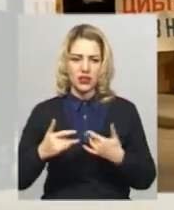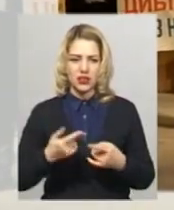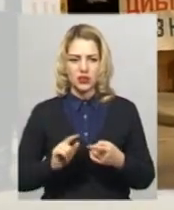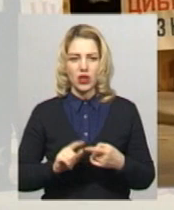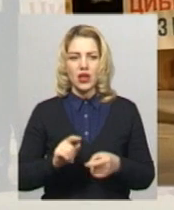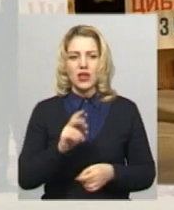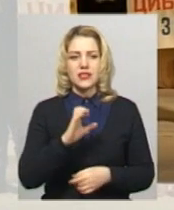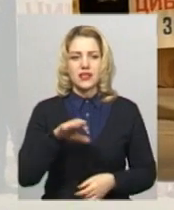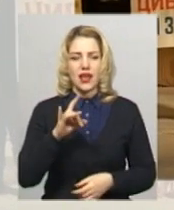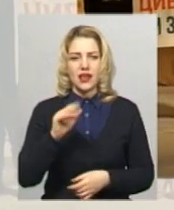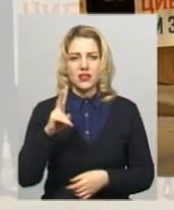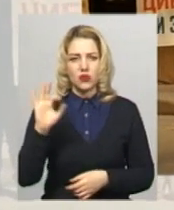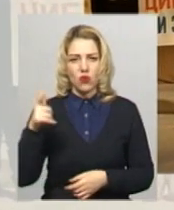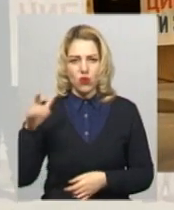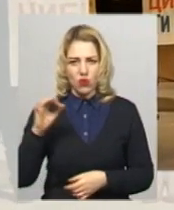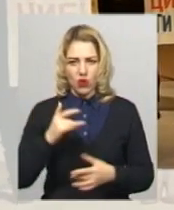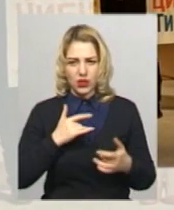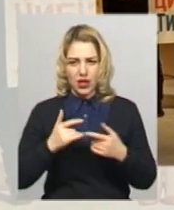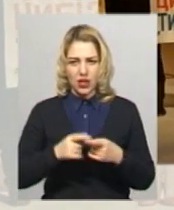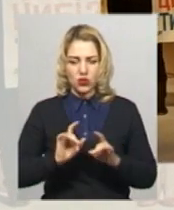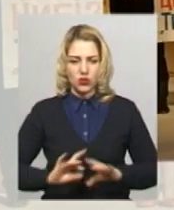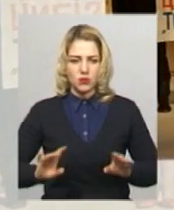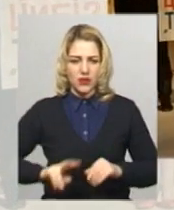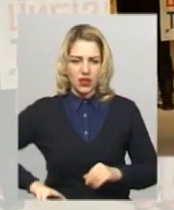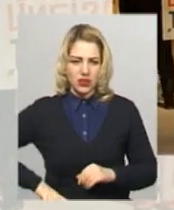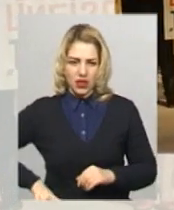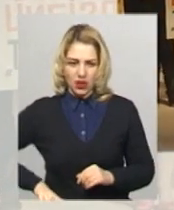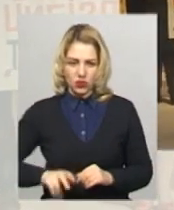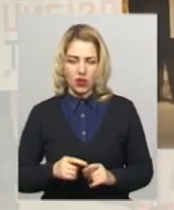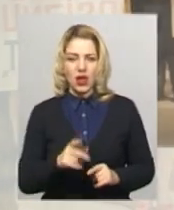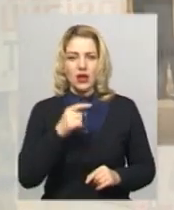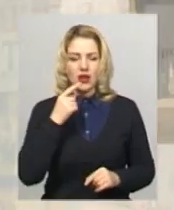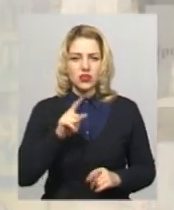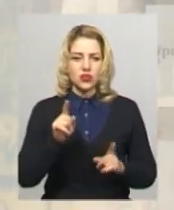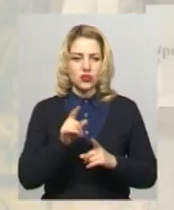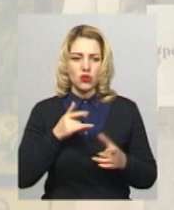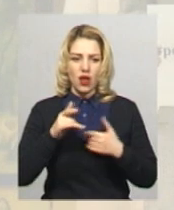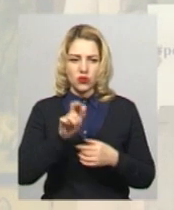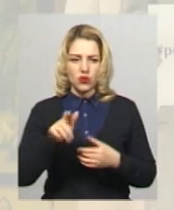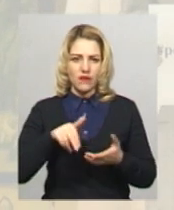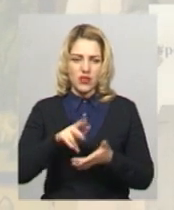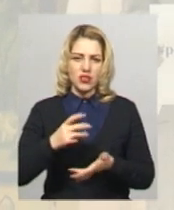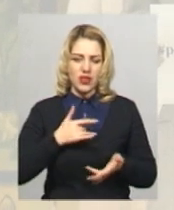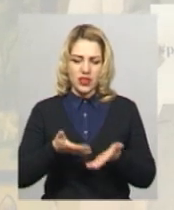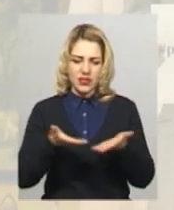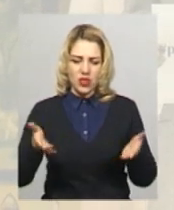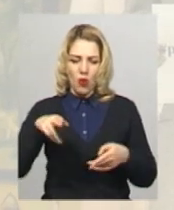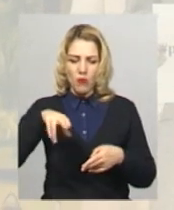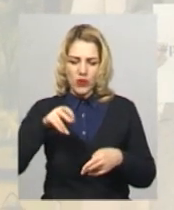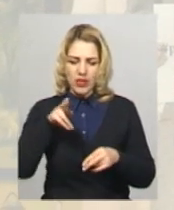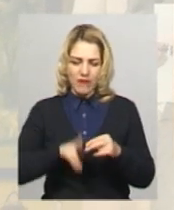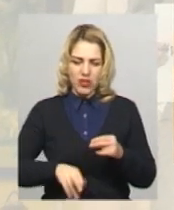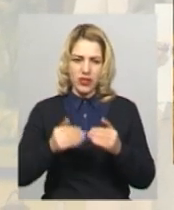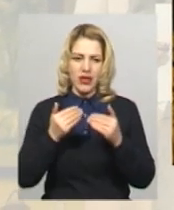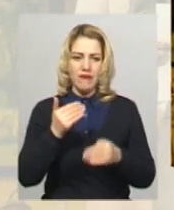імені Михайла Старицького, розповідає директор театру Андрій Ковальчук. Каже, актори вийшли на сцену по завершенню вистави з